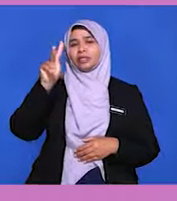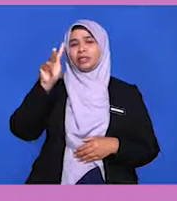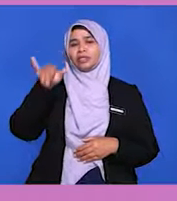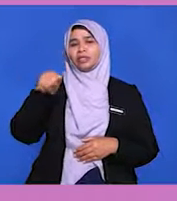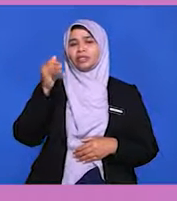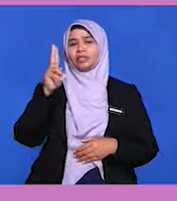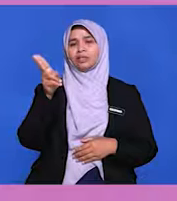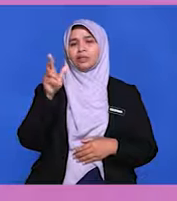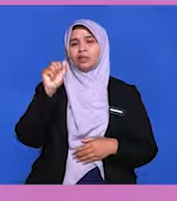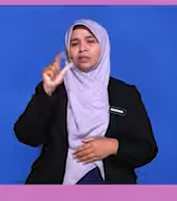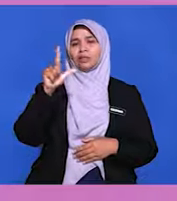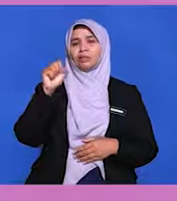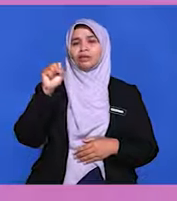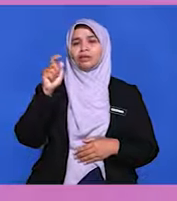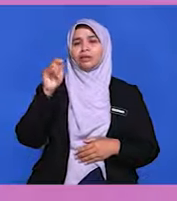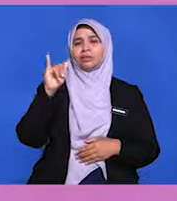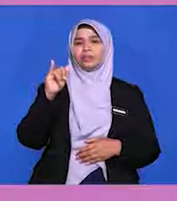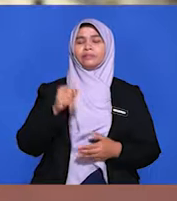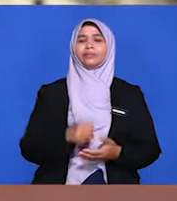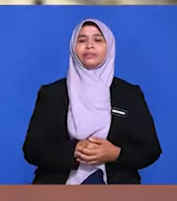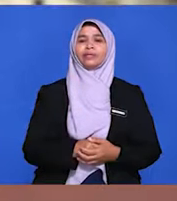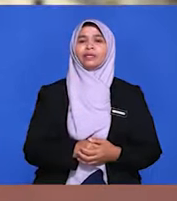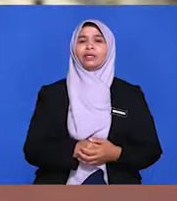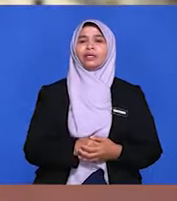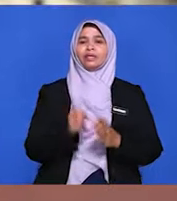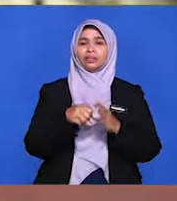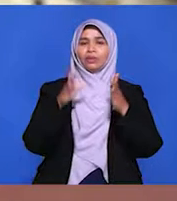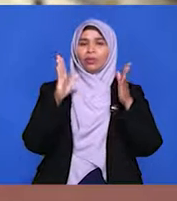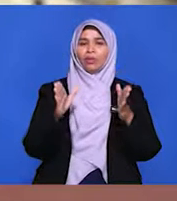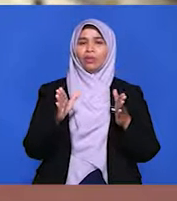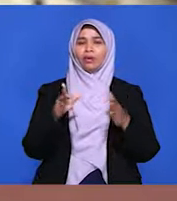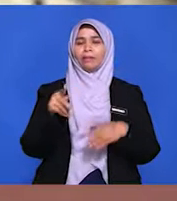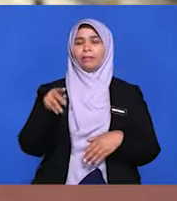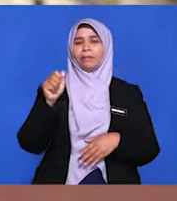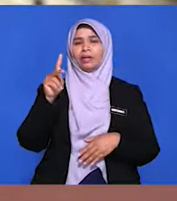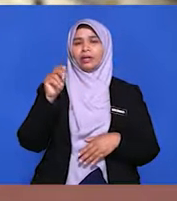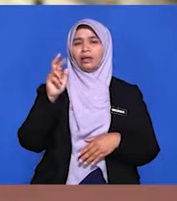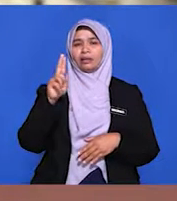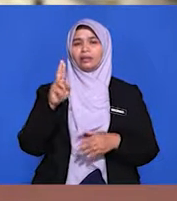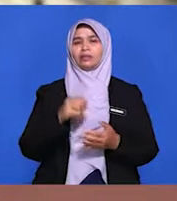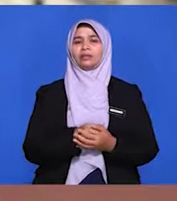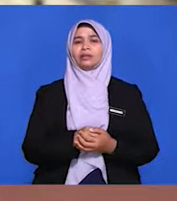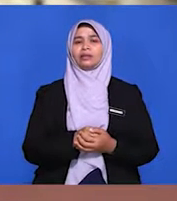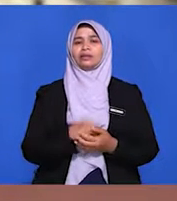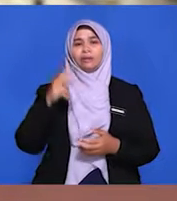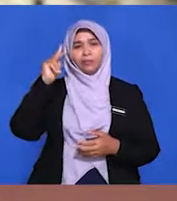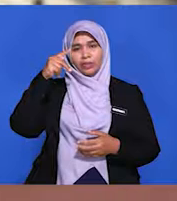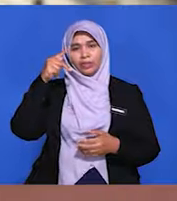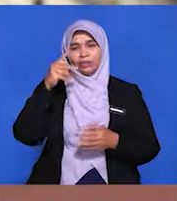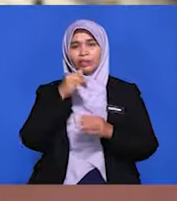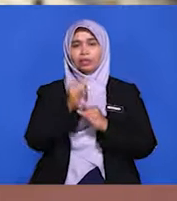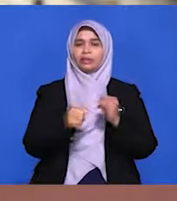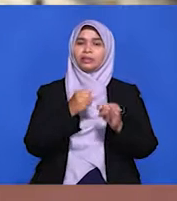sinonim disebut sebagai KJ Holsty, seorang pakar dan perintis dalam kajian politik antarabangsa